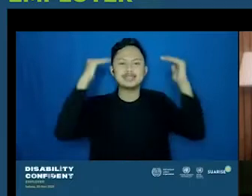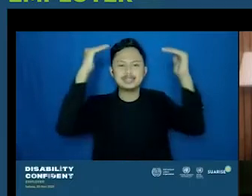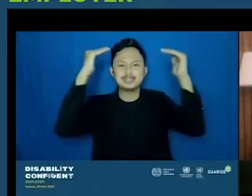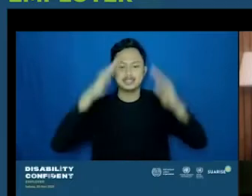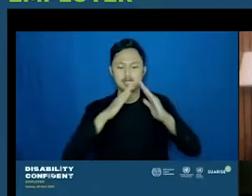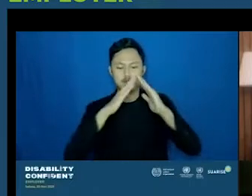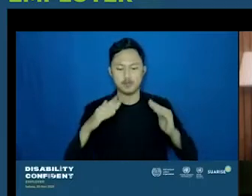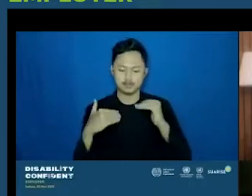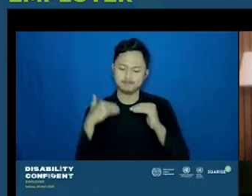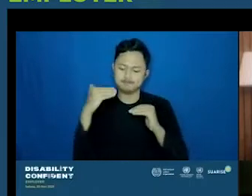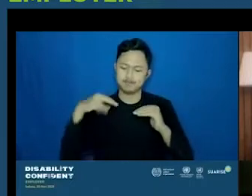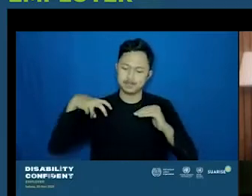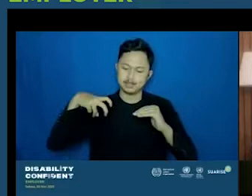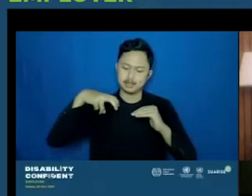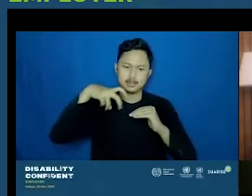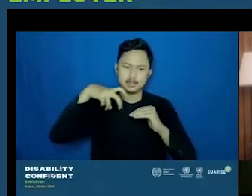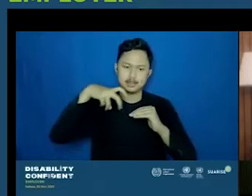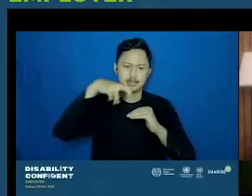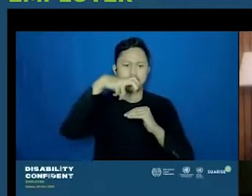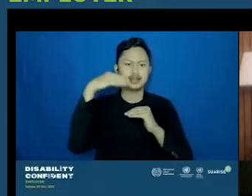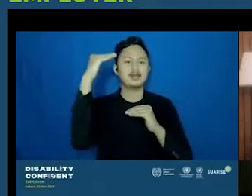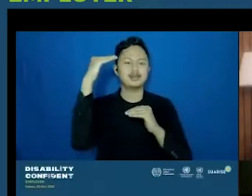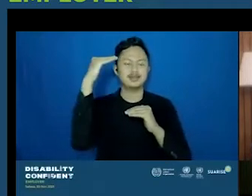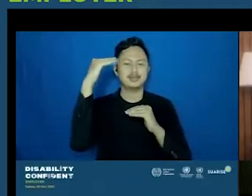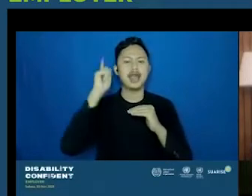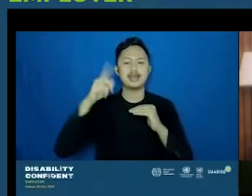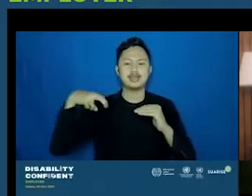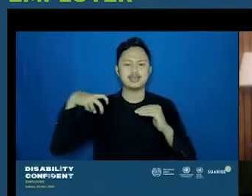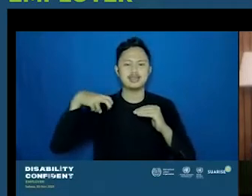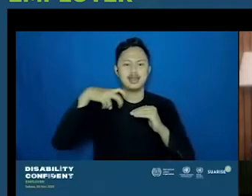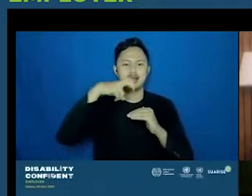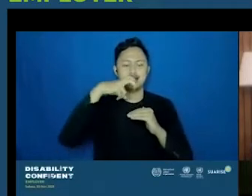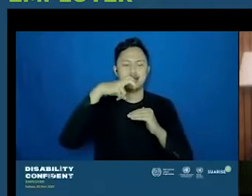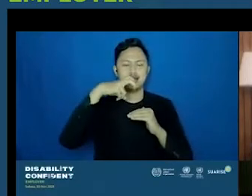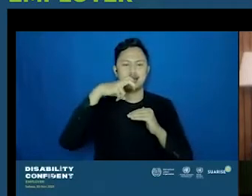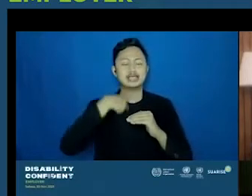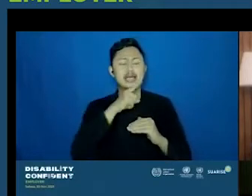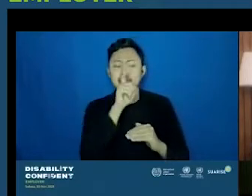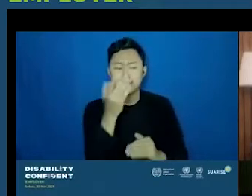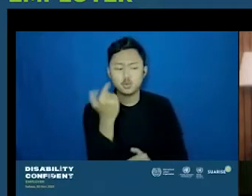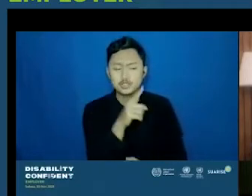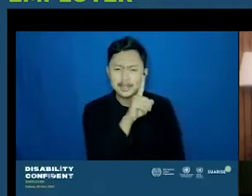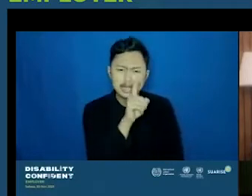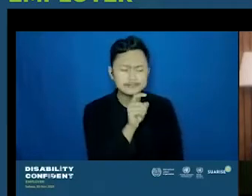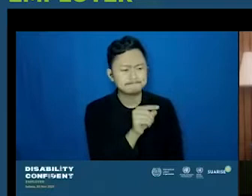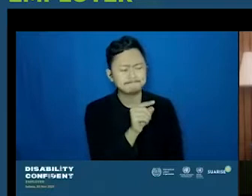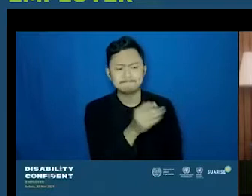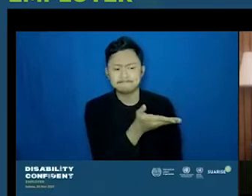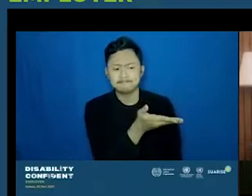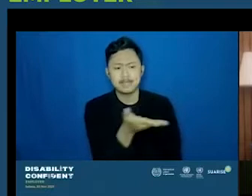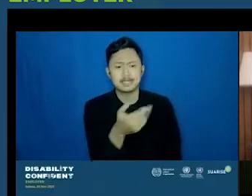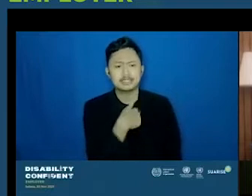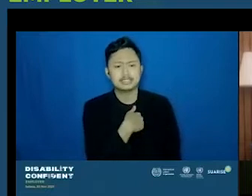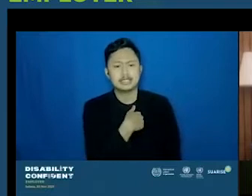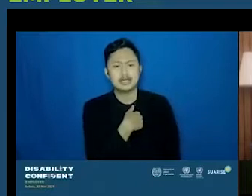tangga, naik satu lantai. Menggunakan tangga. Pertanyaan saya waktu itu adalah, apakah saya perlu